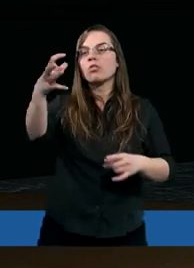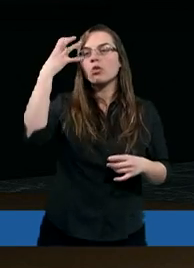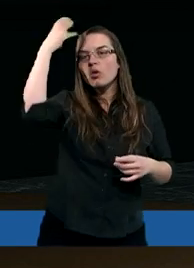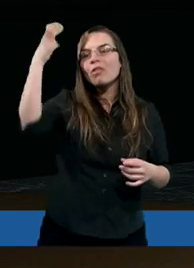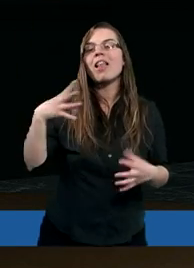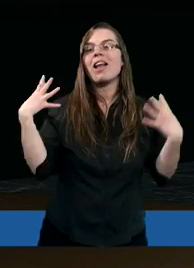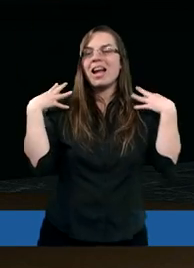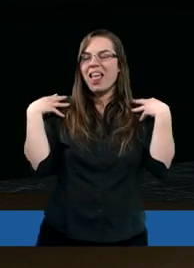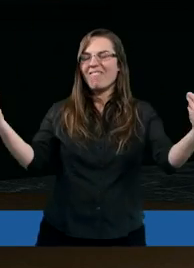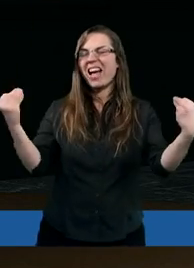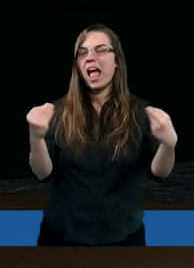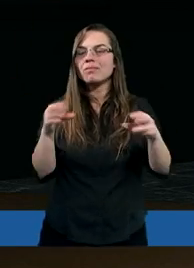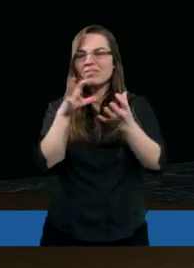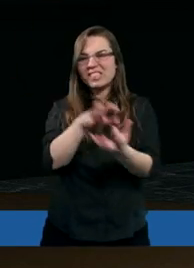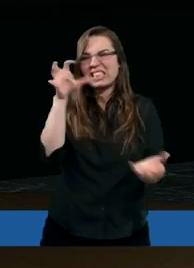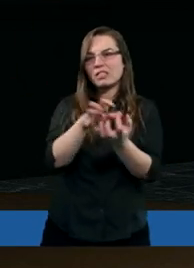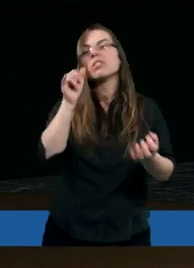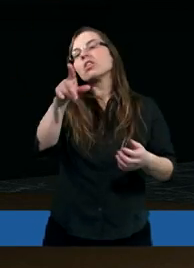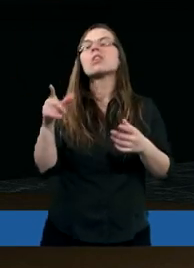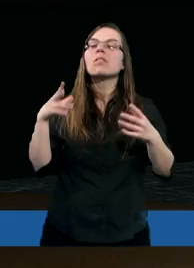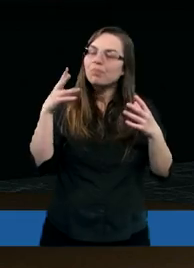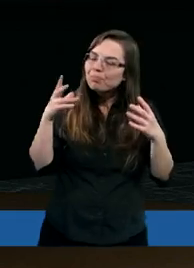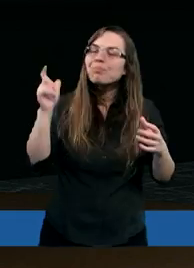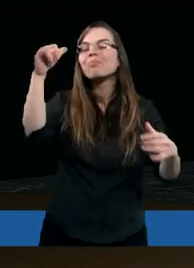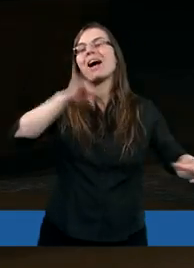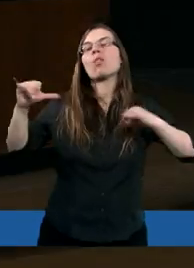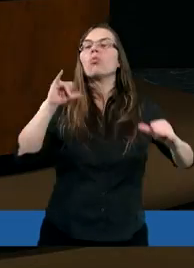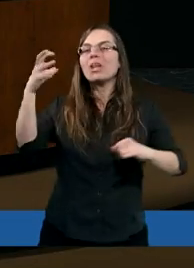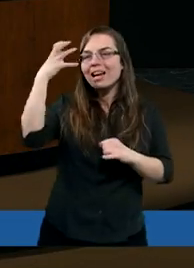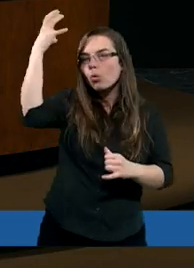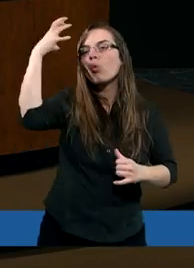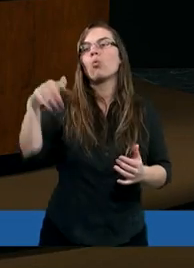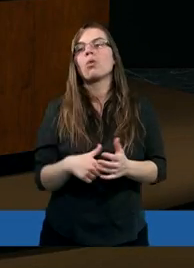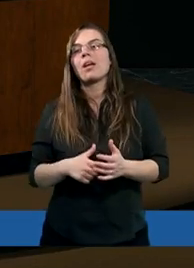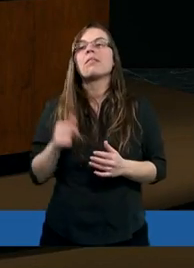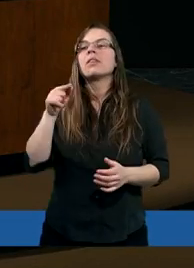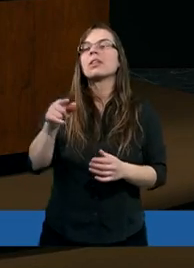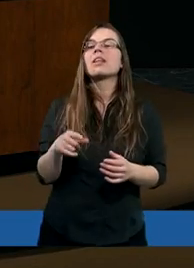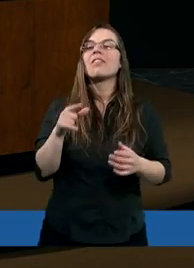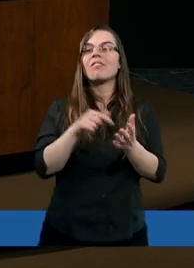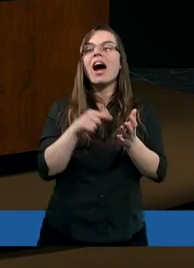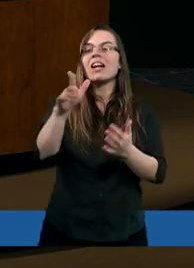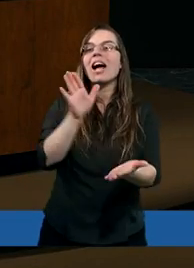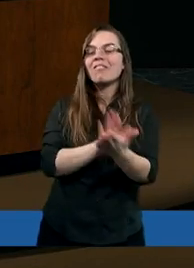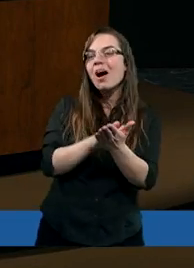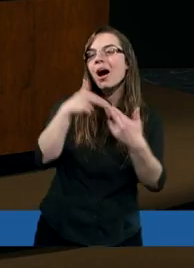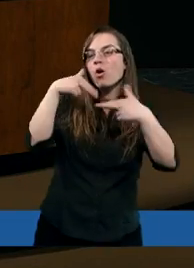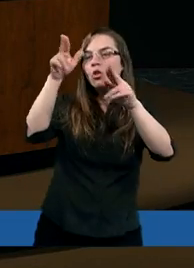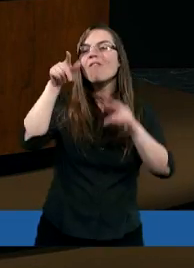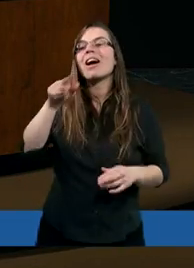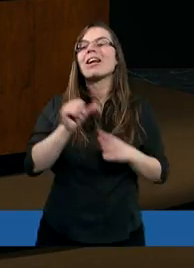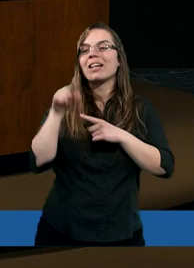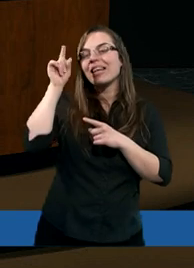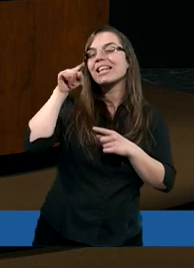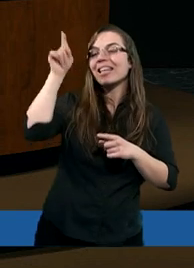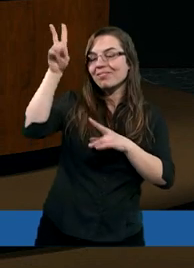królewskim lwem, tym, który króluje i panuje. I ten hymn, ta chwała oddawana mu jest